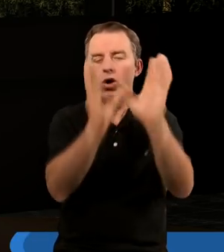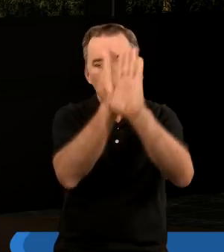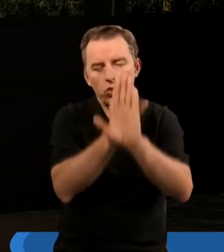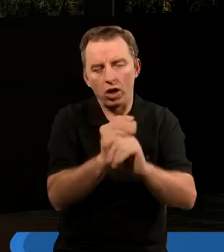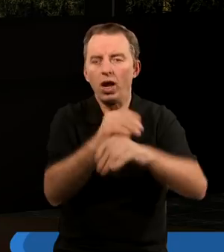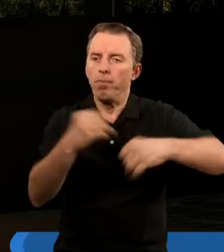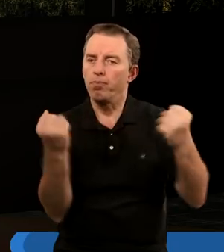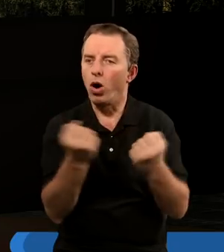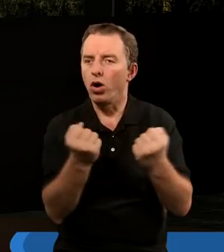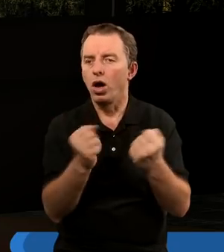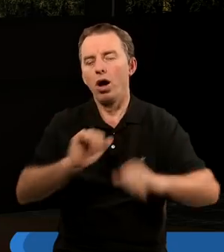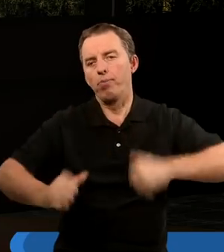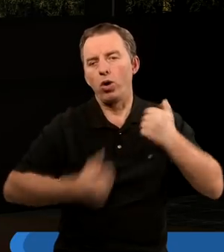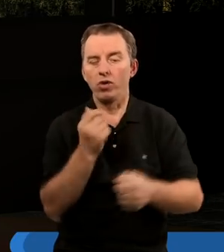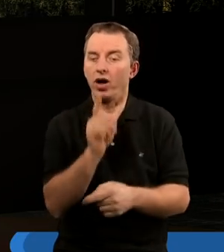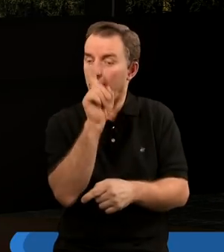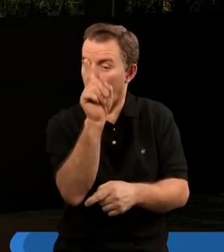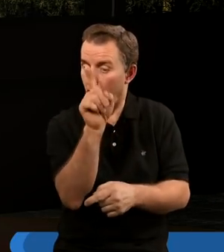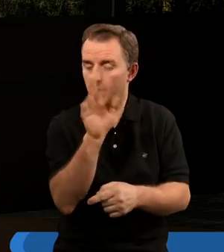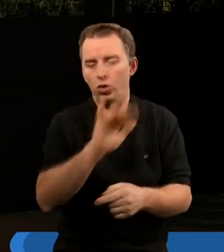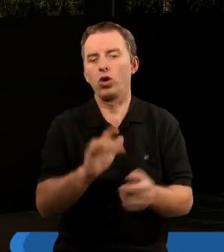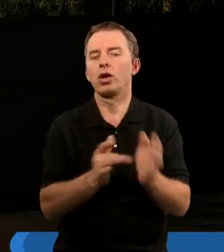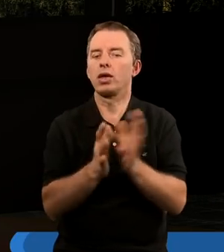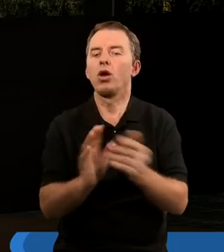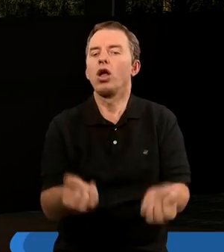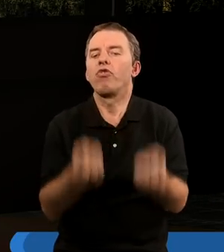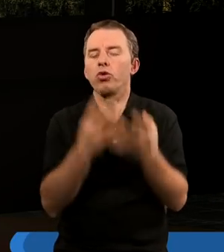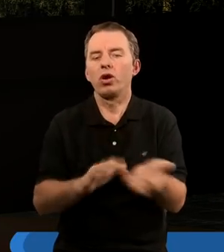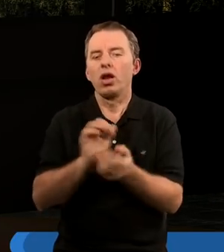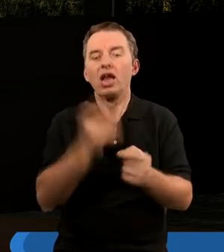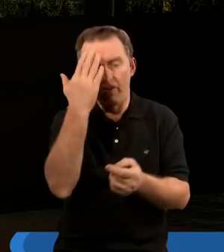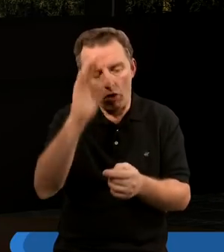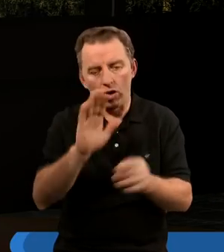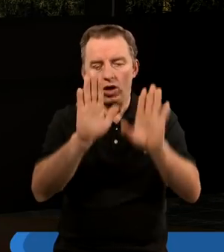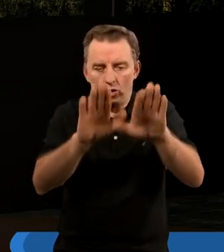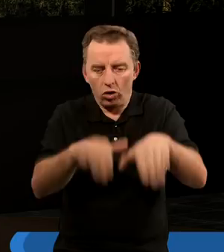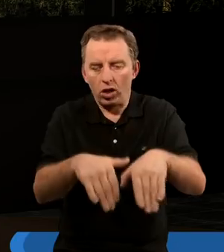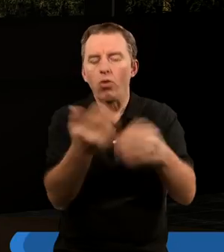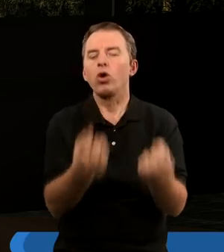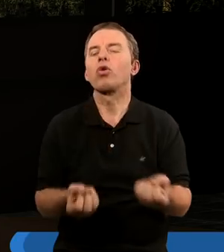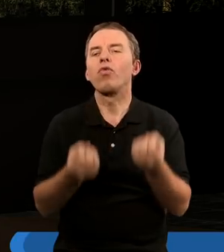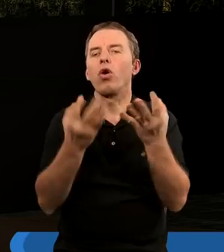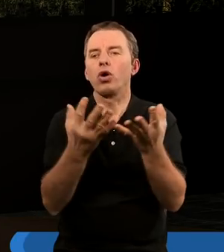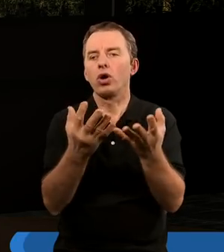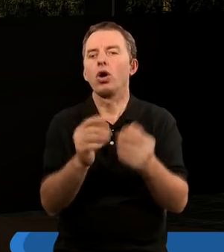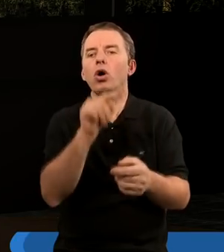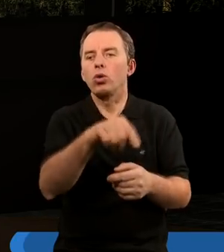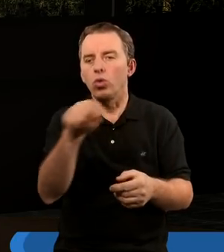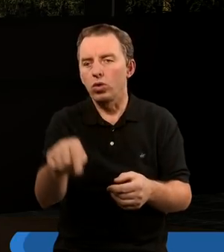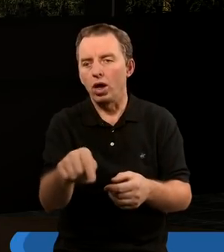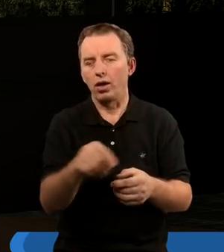i cześć i moc, ponieważ Ty stworzyłeś wszystko i z woli Twojej zostało stworzone i